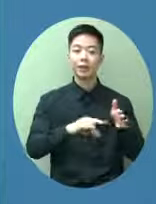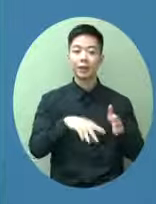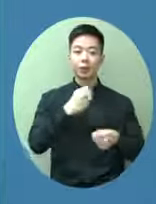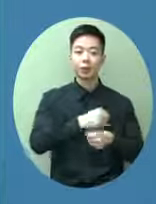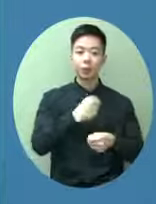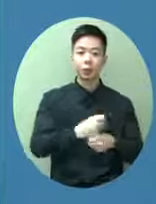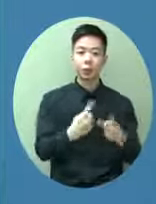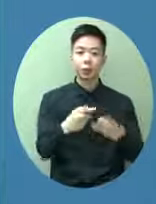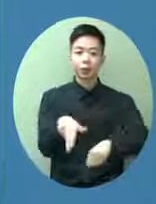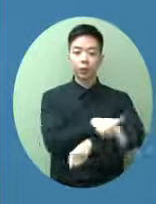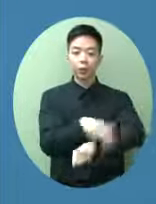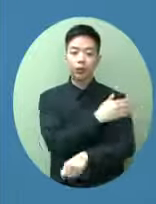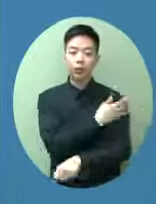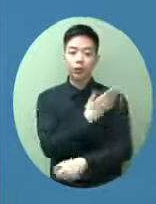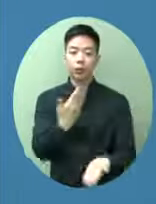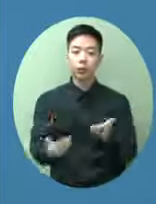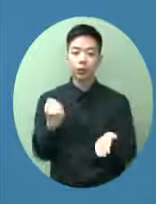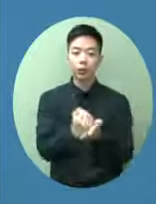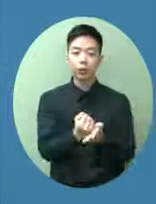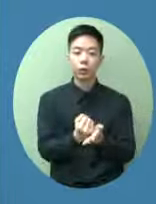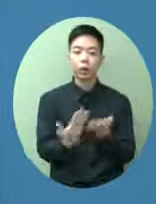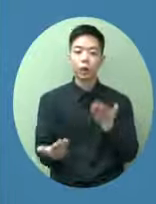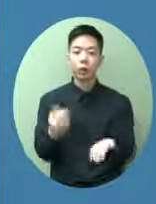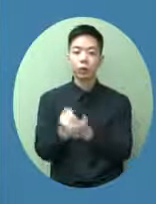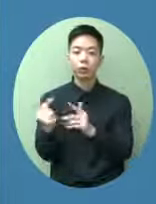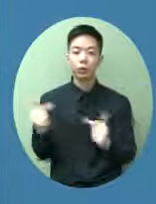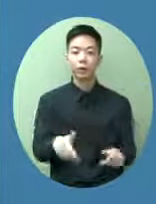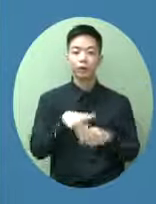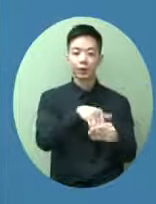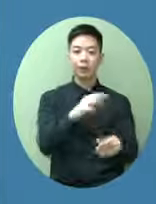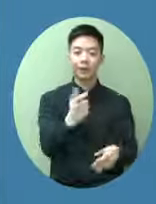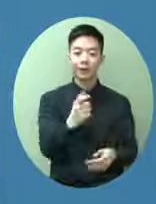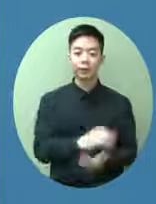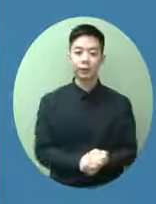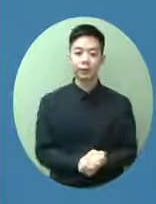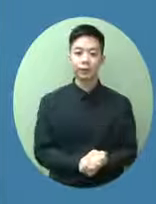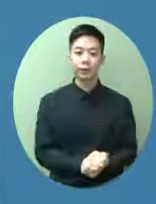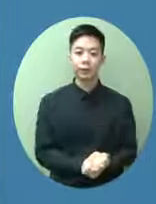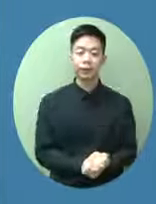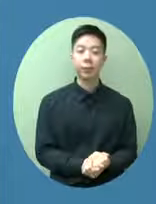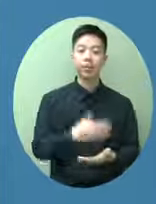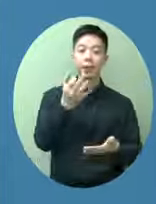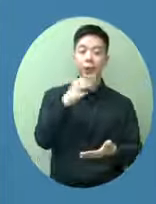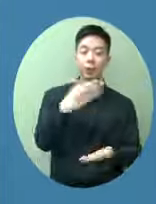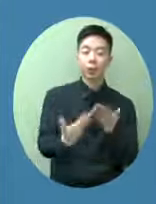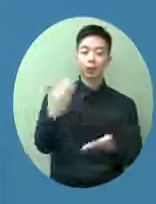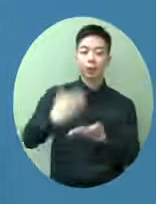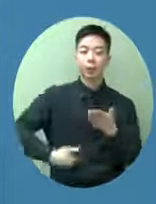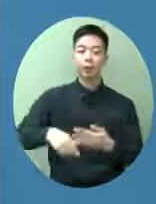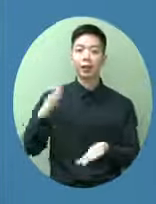程人員註冊或註冊續期申請的費用亦都是延長減收一年以及在